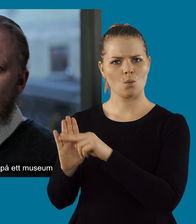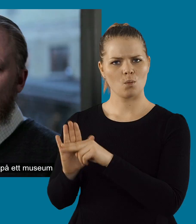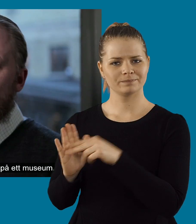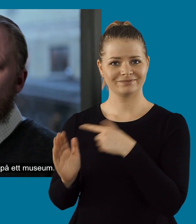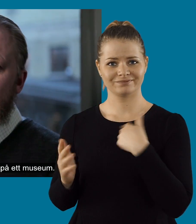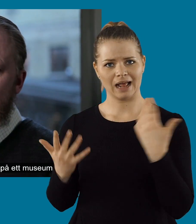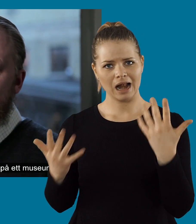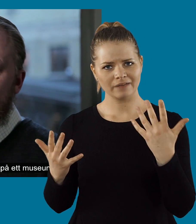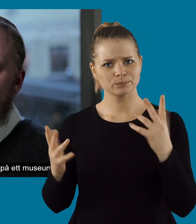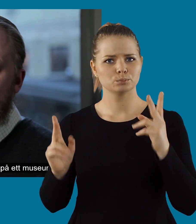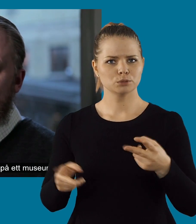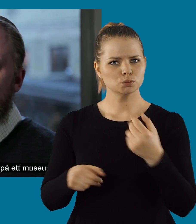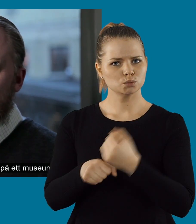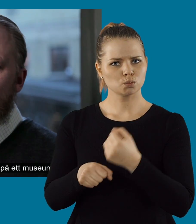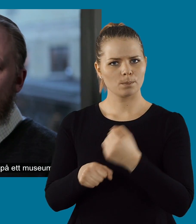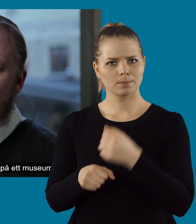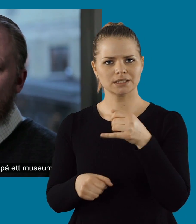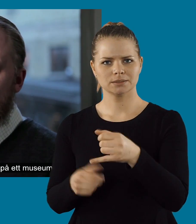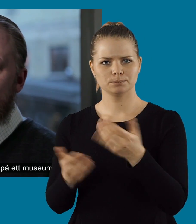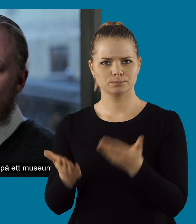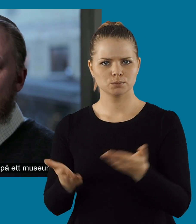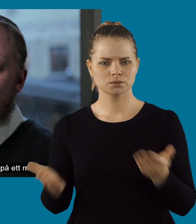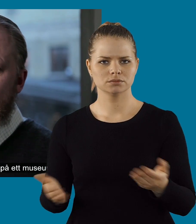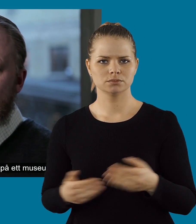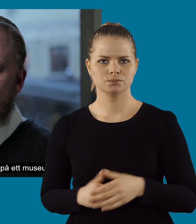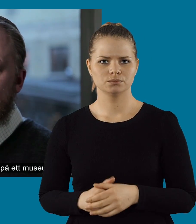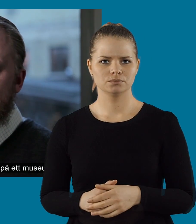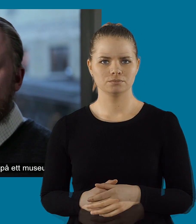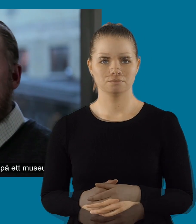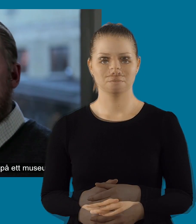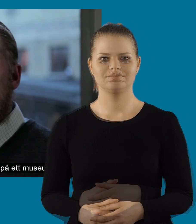de normer vi lever och jobbar i på ett museum.